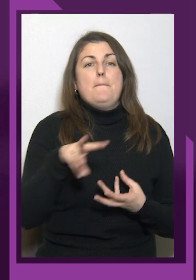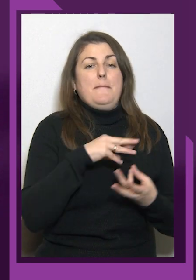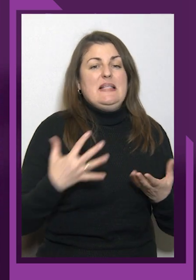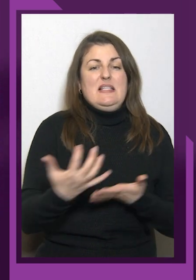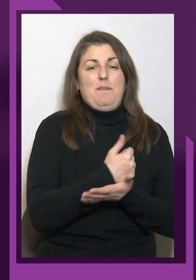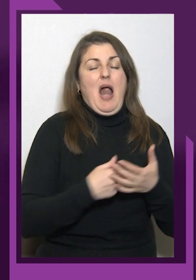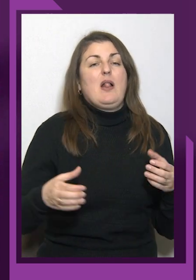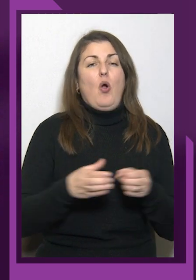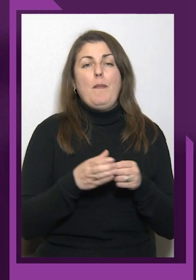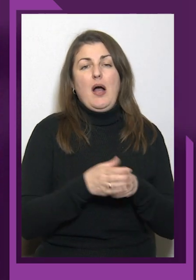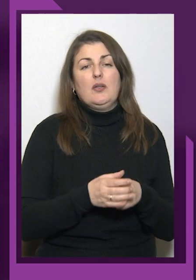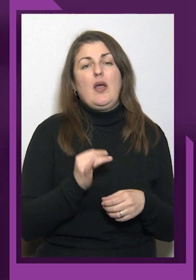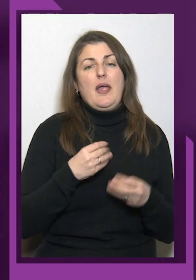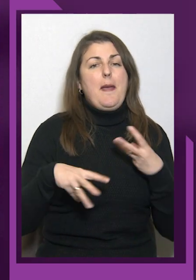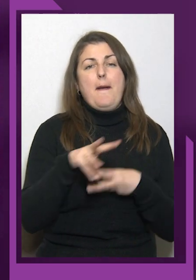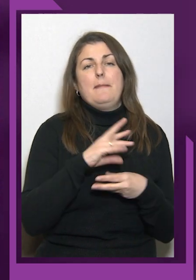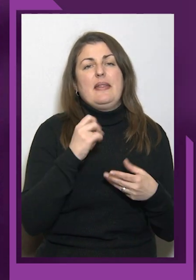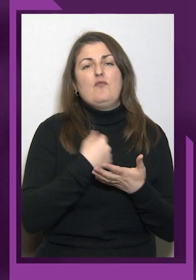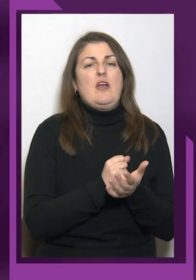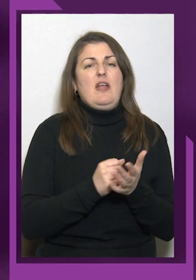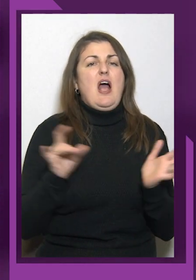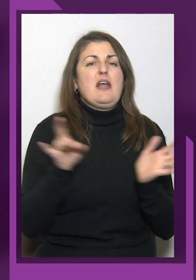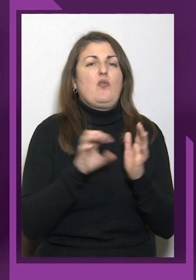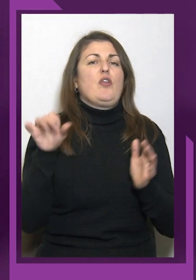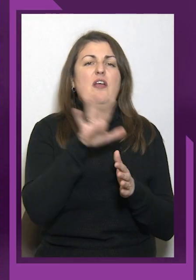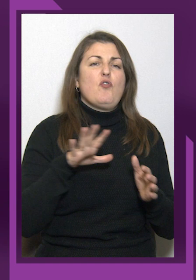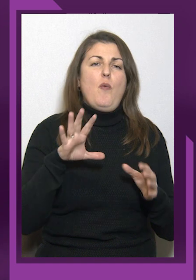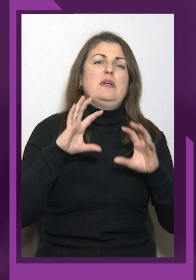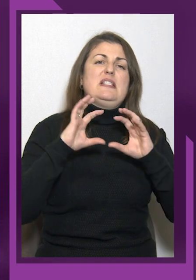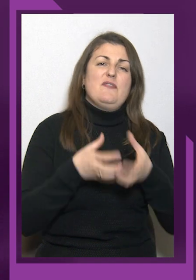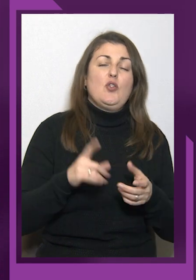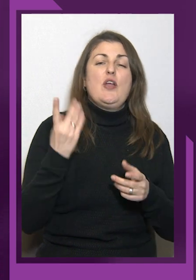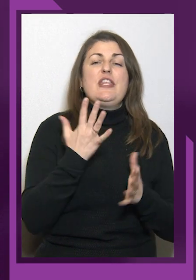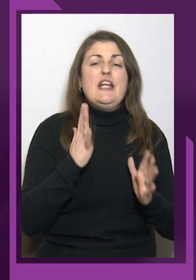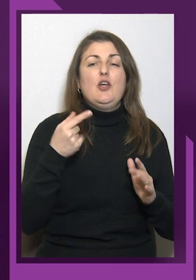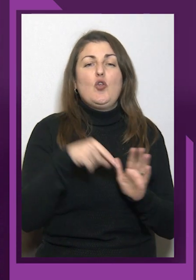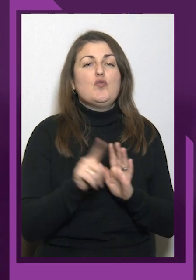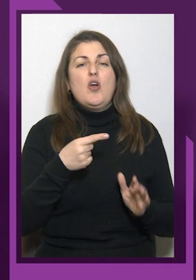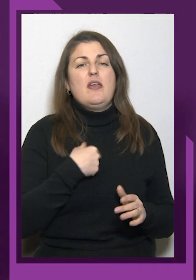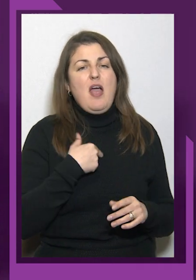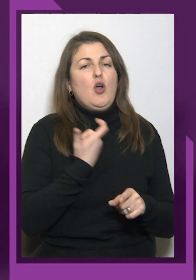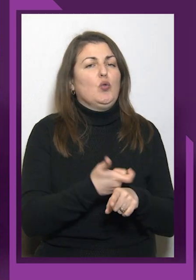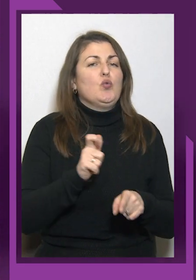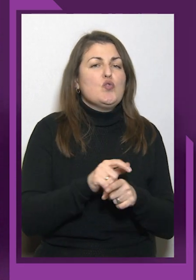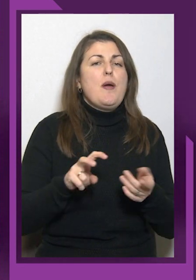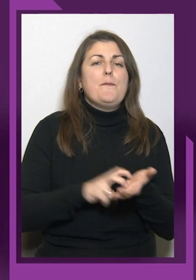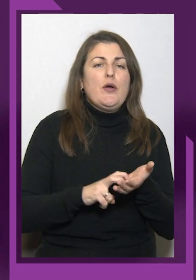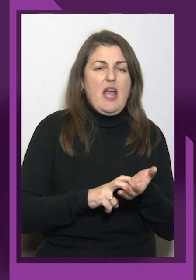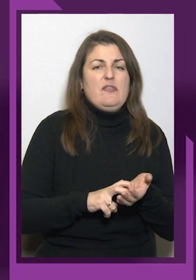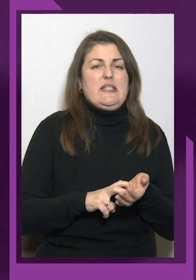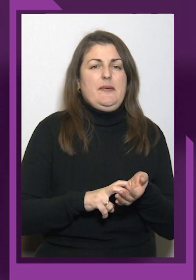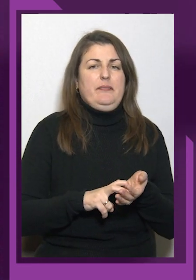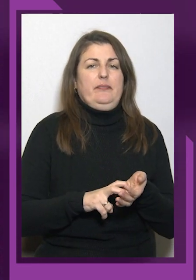Європи світу. Тільки того, що я дуже боявся, хотілося б, я дуже боявся, що